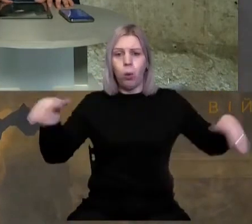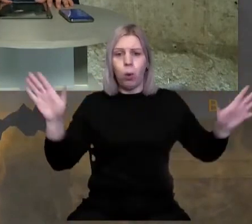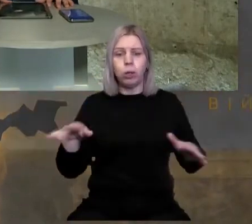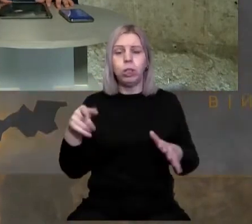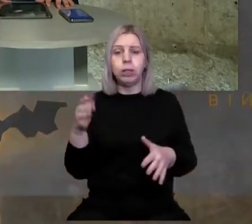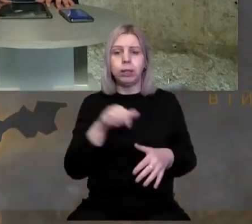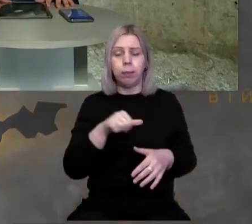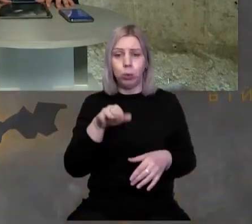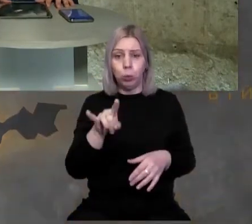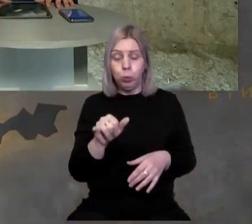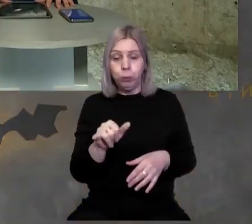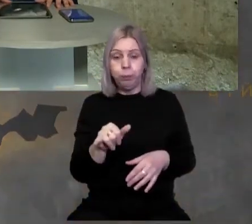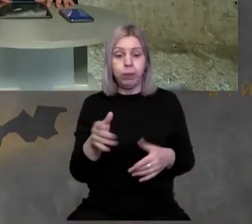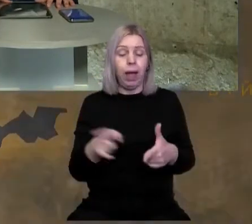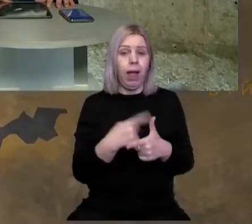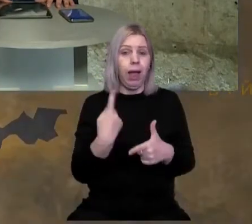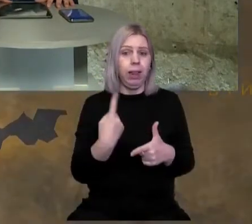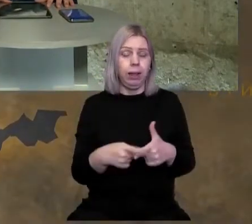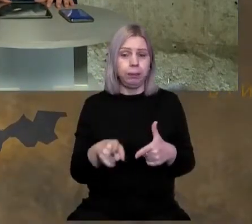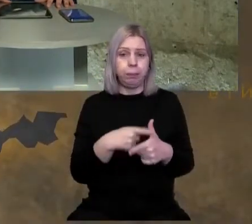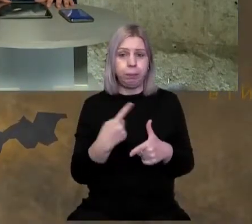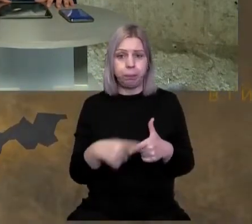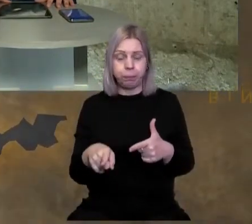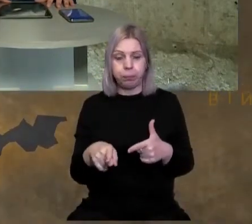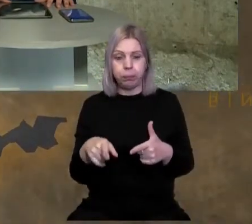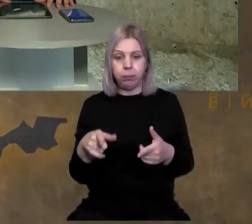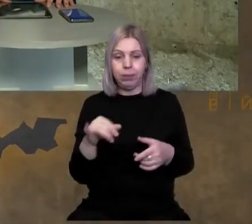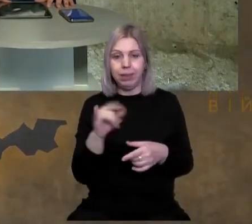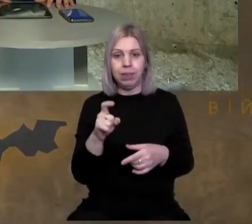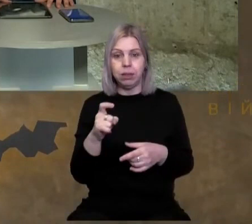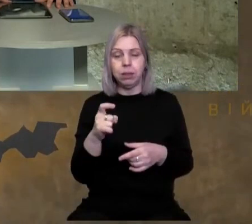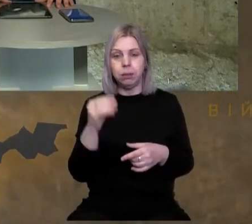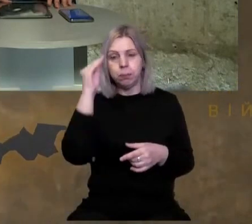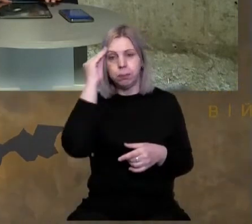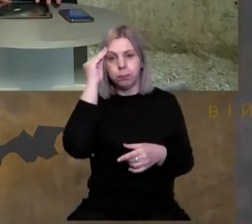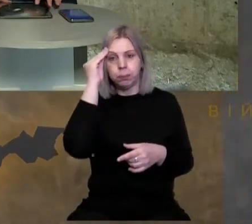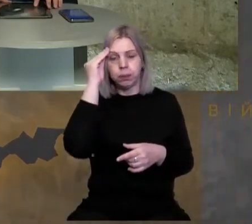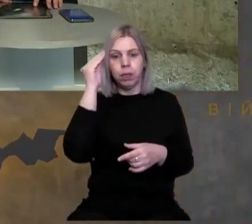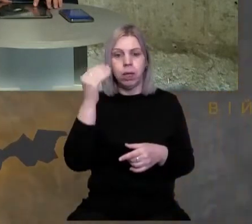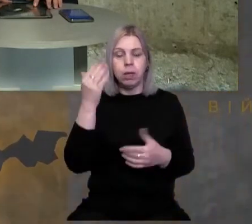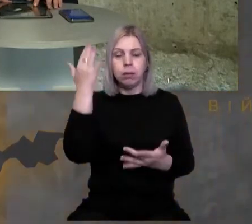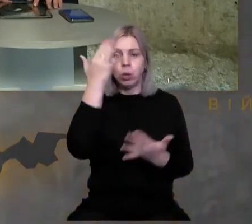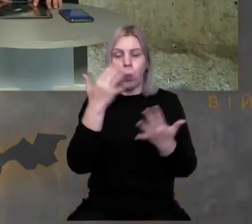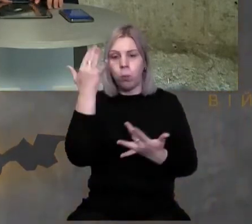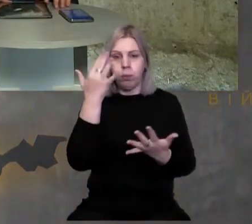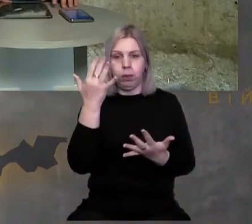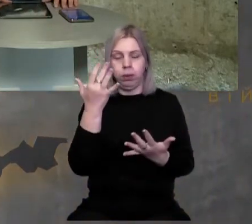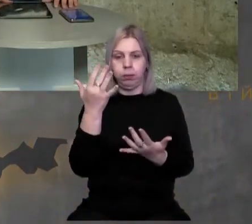Турул. Але з позицій, з думки